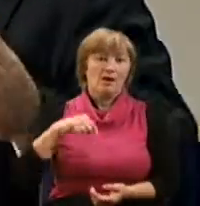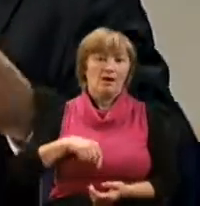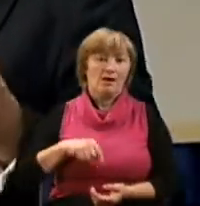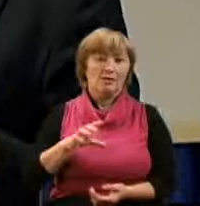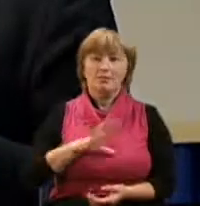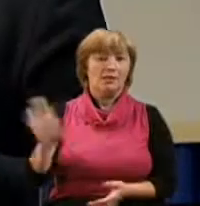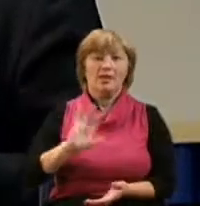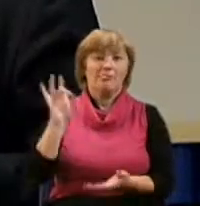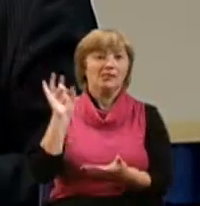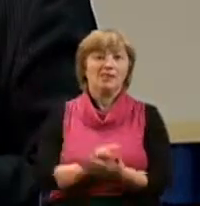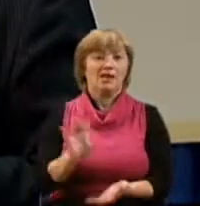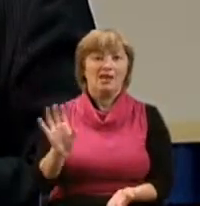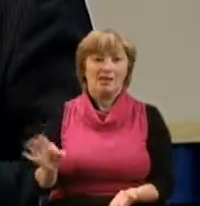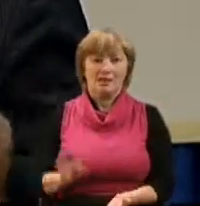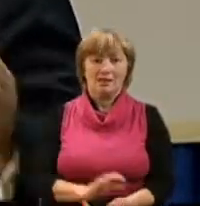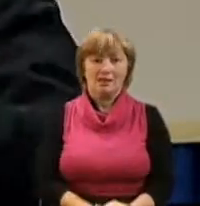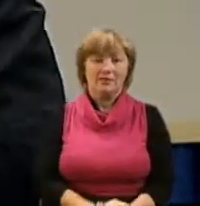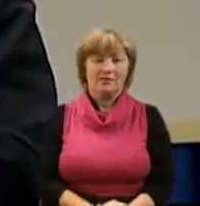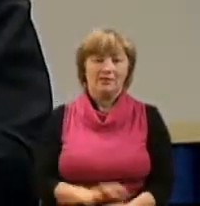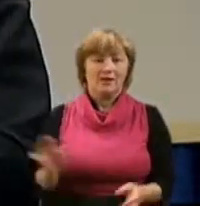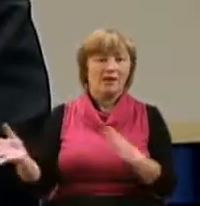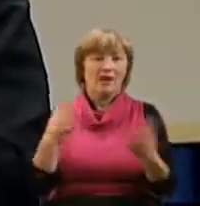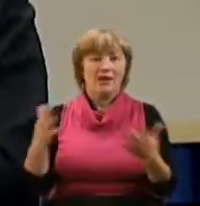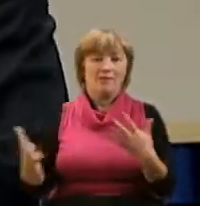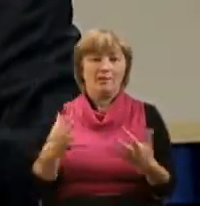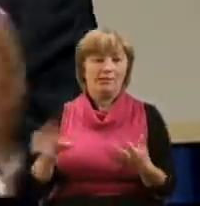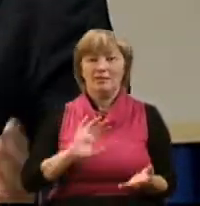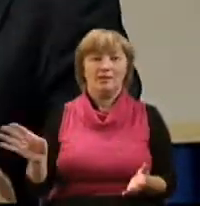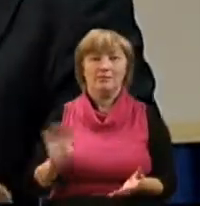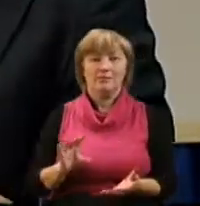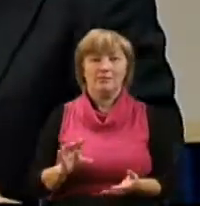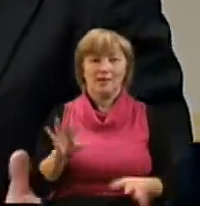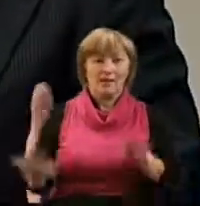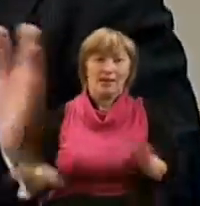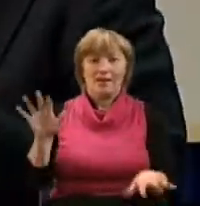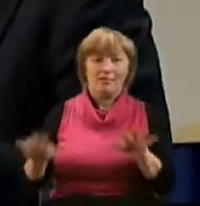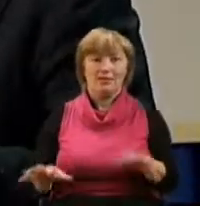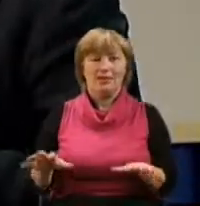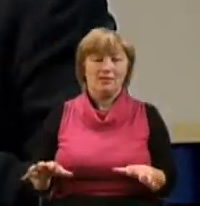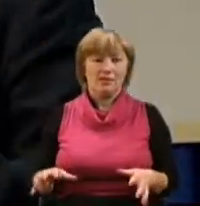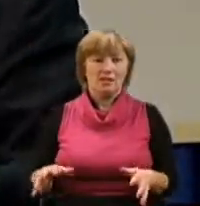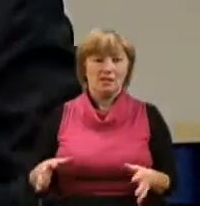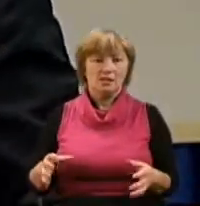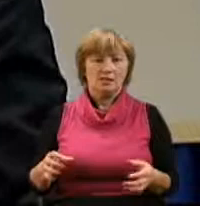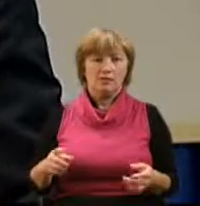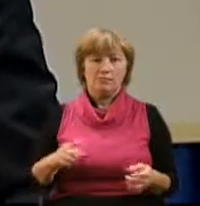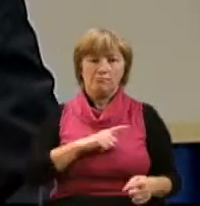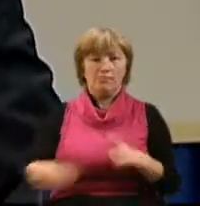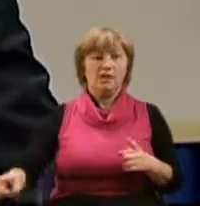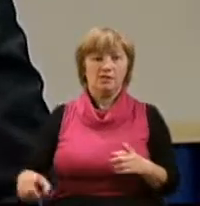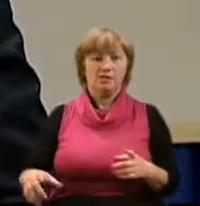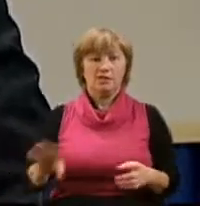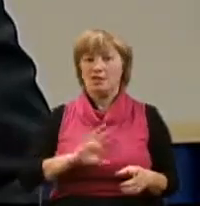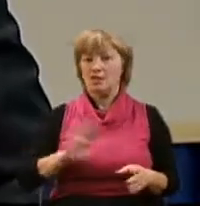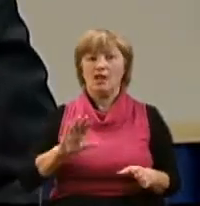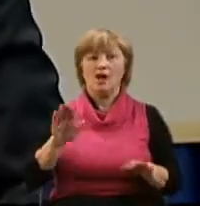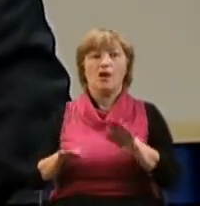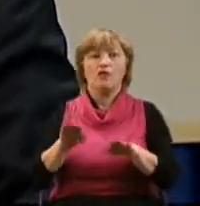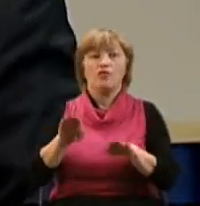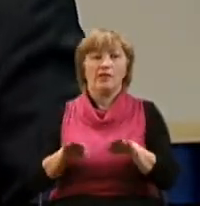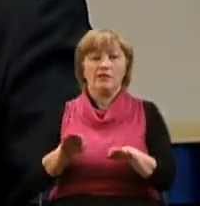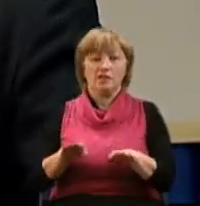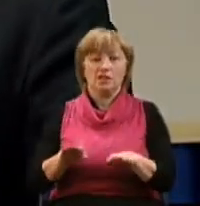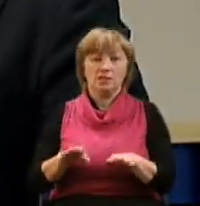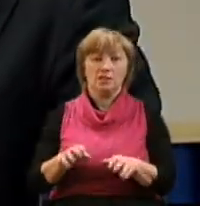каким он был по характеру. То есть колебникный, непостоянный, такой резкий человек, неуравновешенный часто